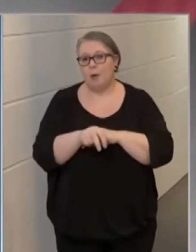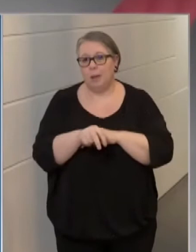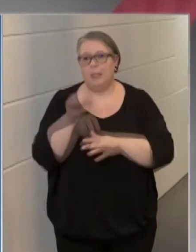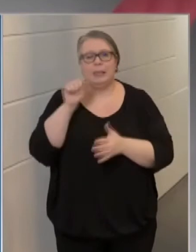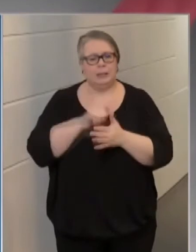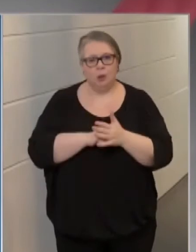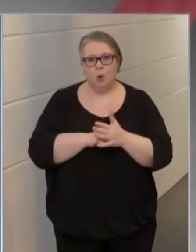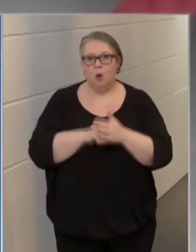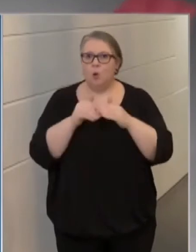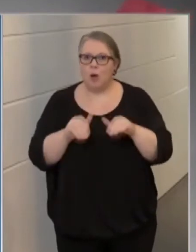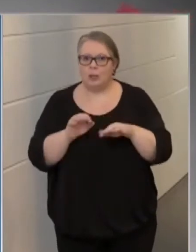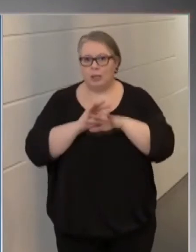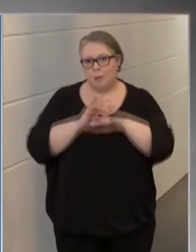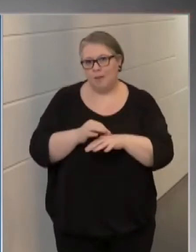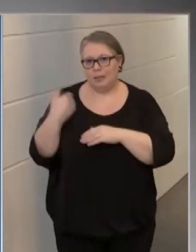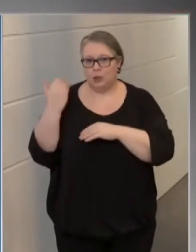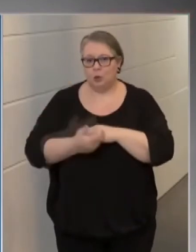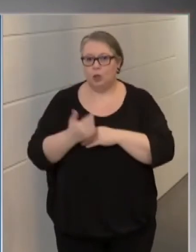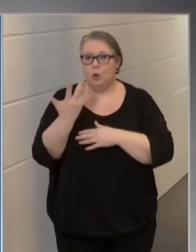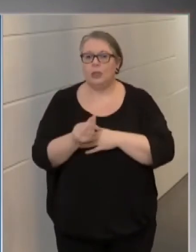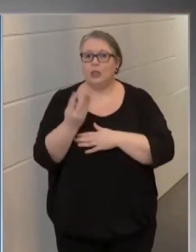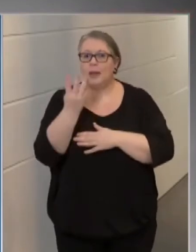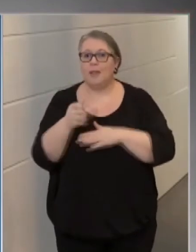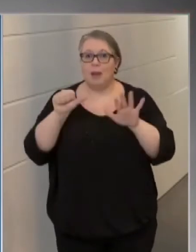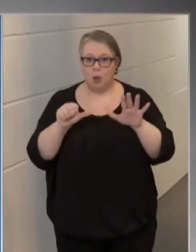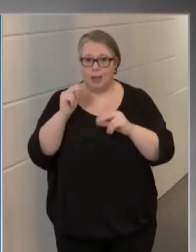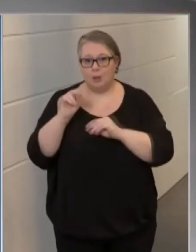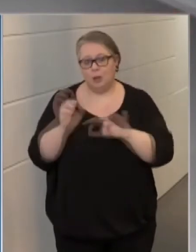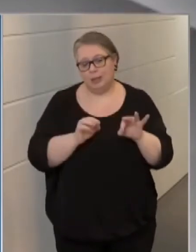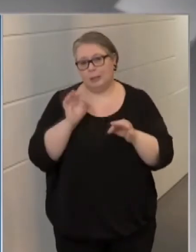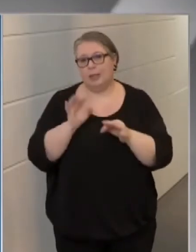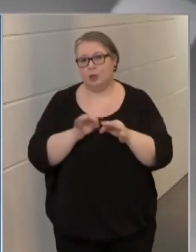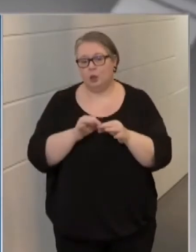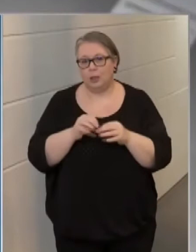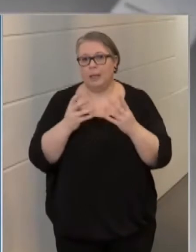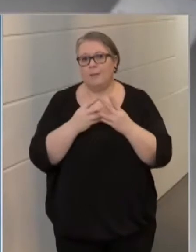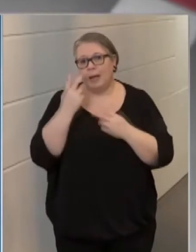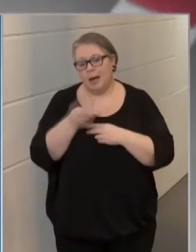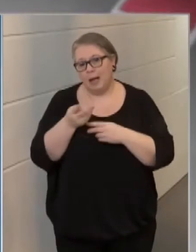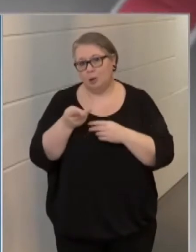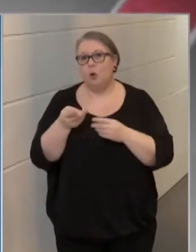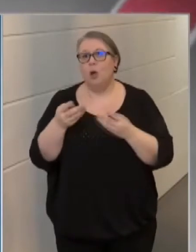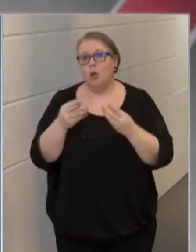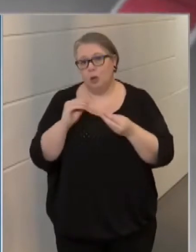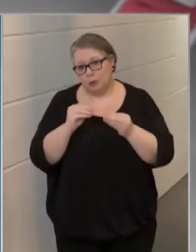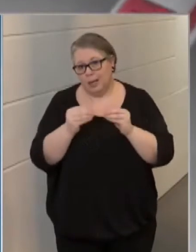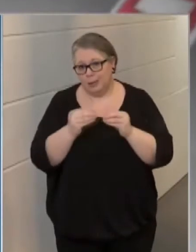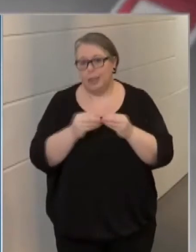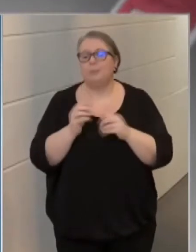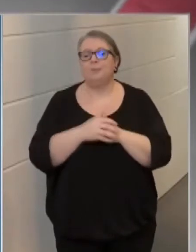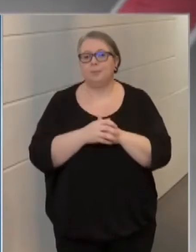szigorúbb korlátozások bevezetése óta összesen 46 rendőri intézkedés történt. A vendéglátó üzletben történő tartózkodási